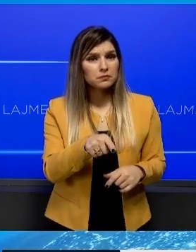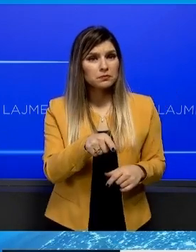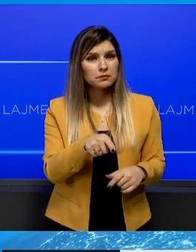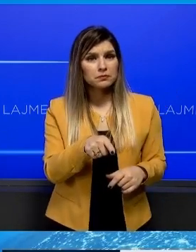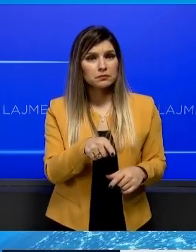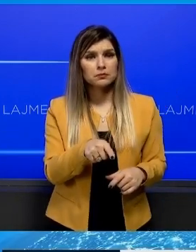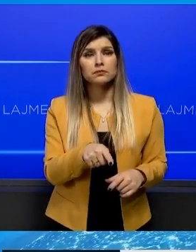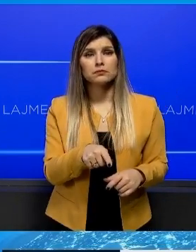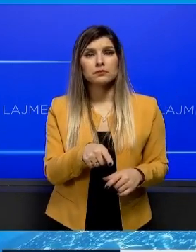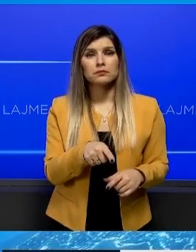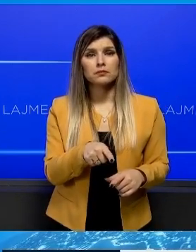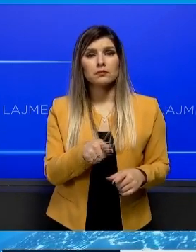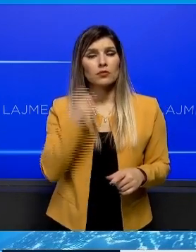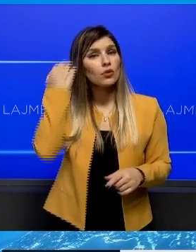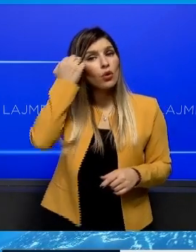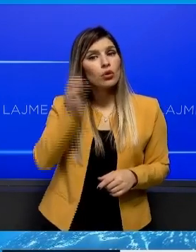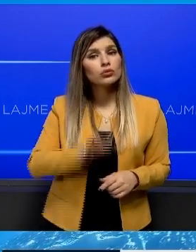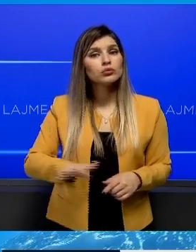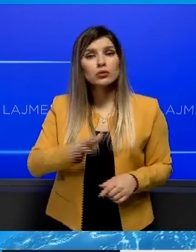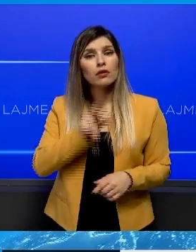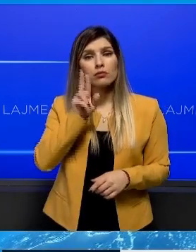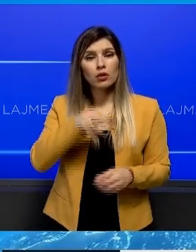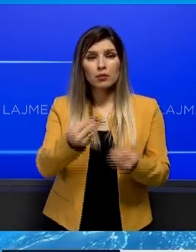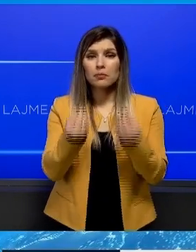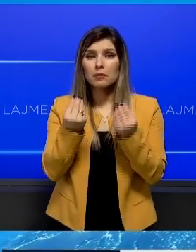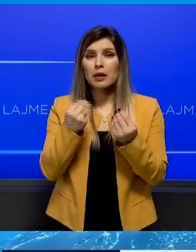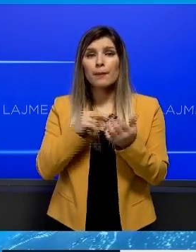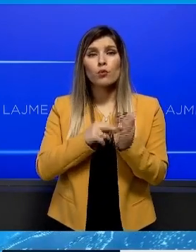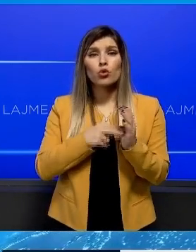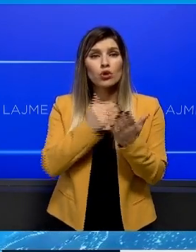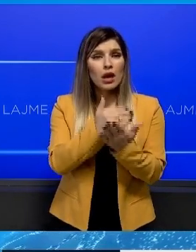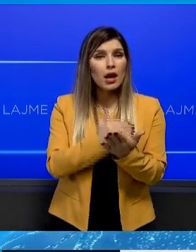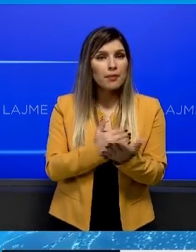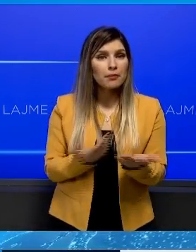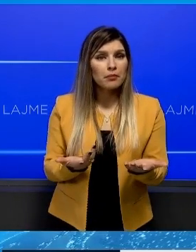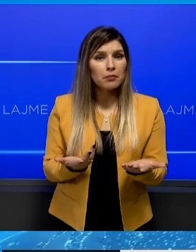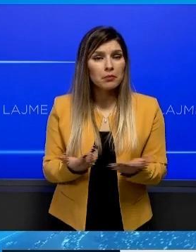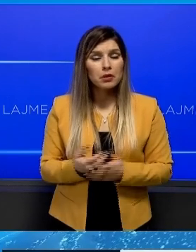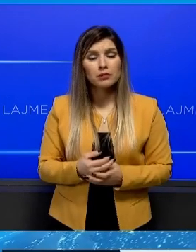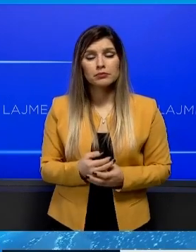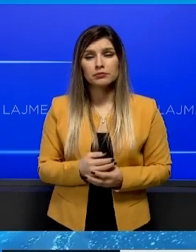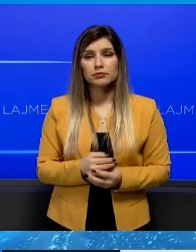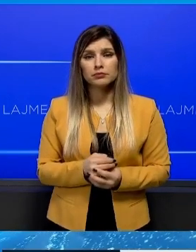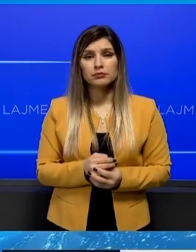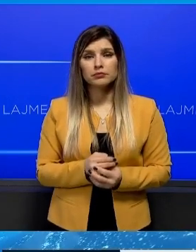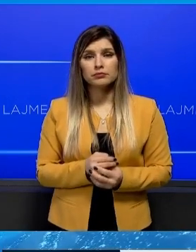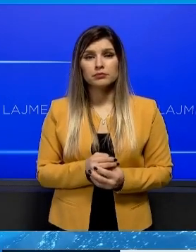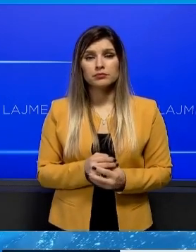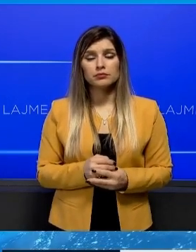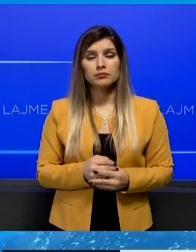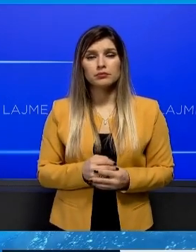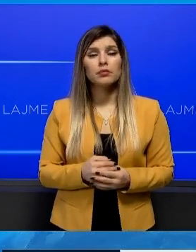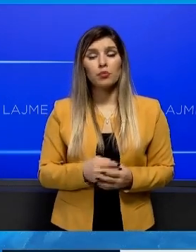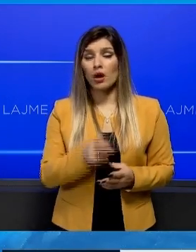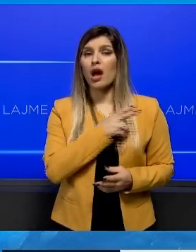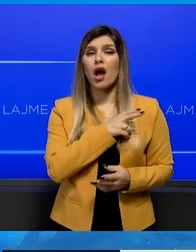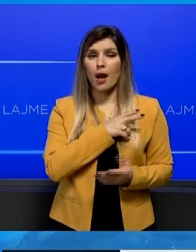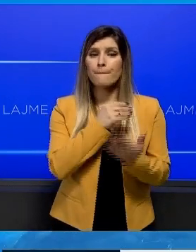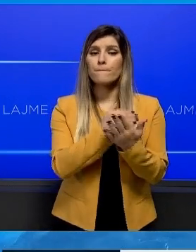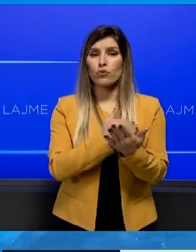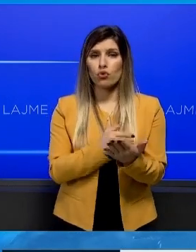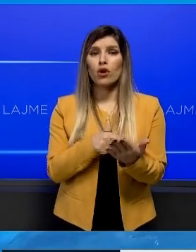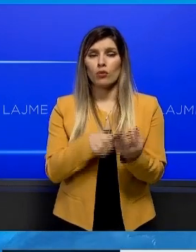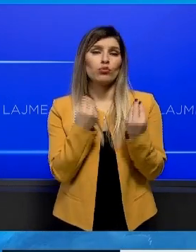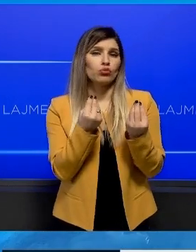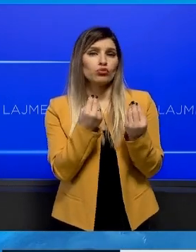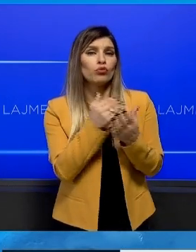a ka e alishtë Kosova një program të mirëfilt të eficiencës? Po, programet e gzishtojnë, nuk mund themi që nuk kemi program